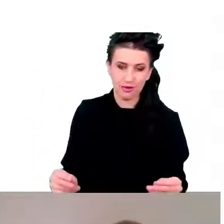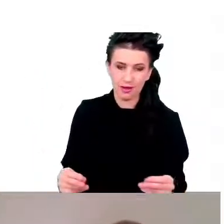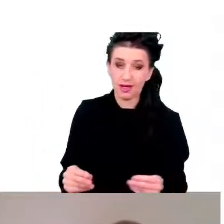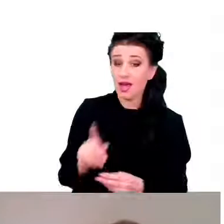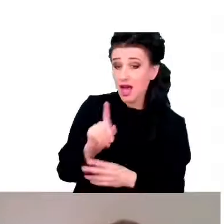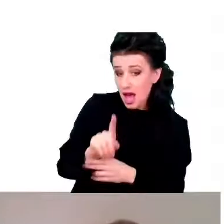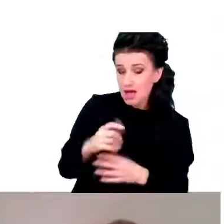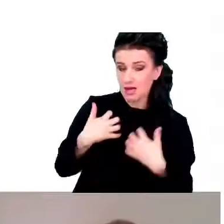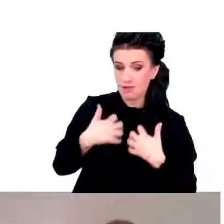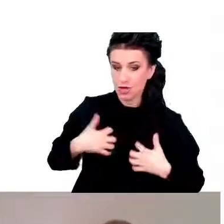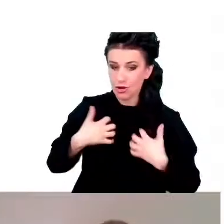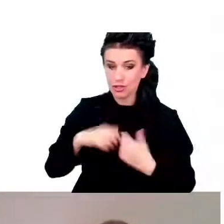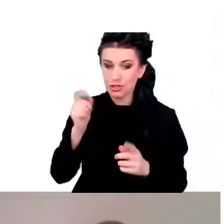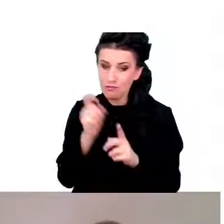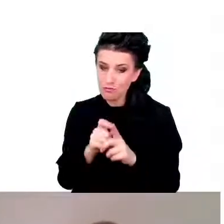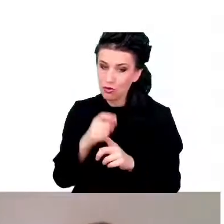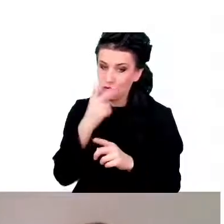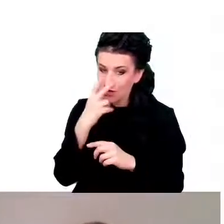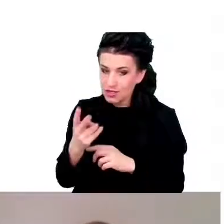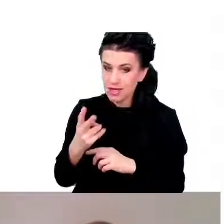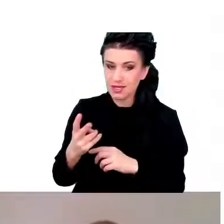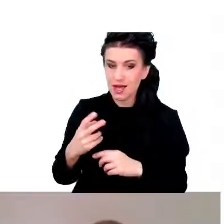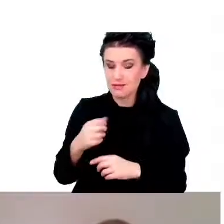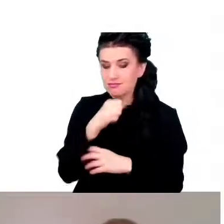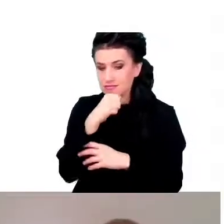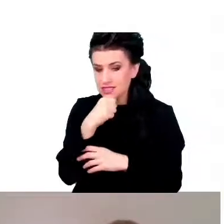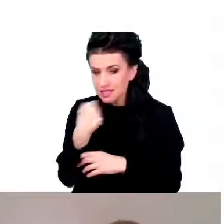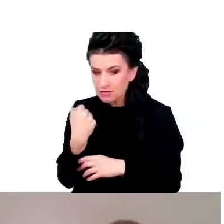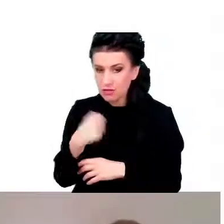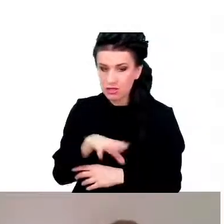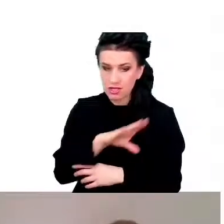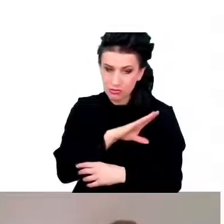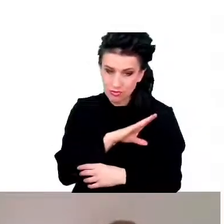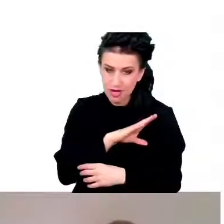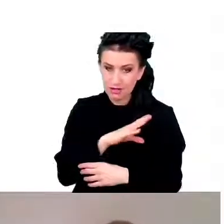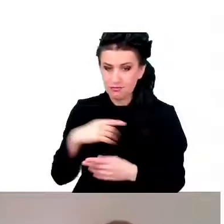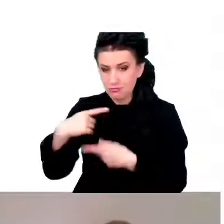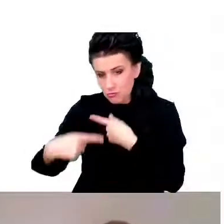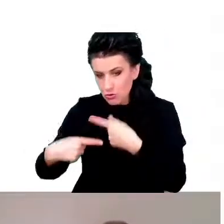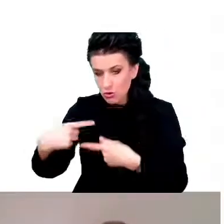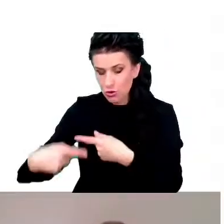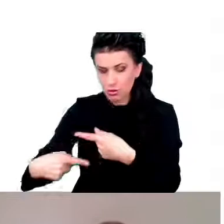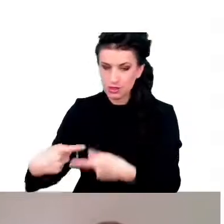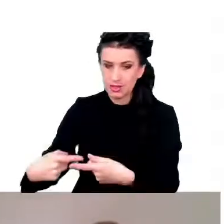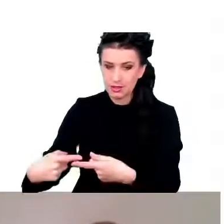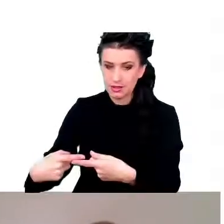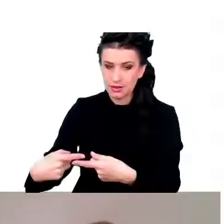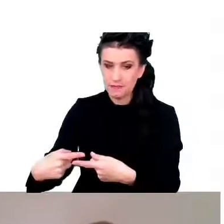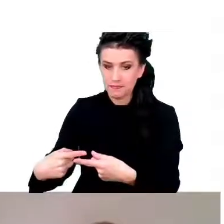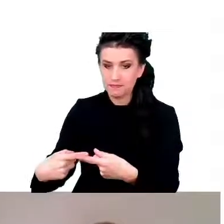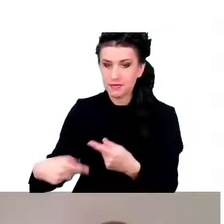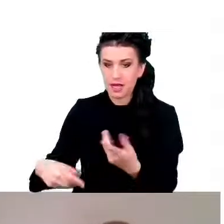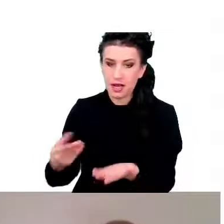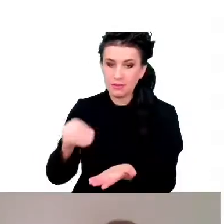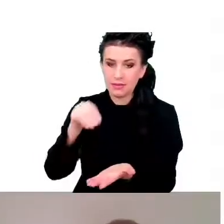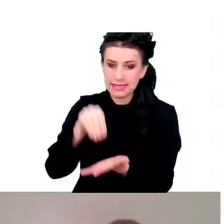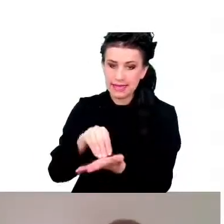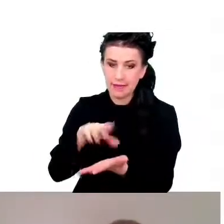starzenie się i śmierć w teorii są procesem zaprogramowanym,